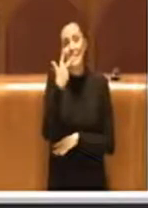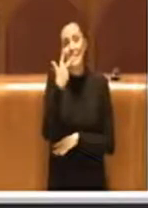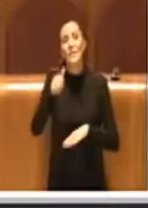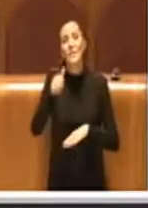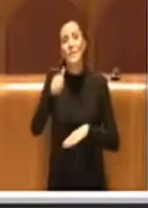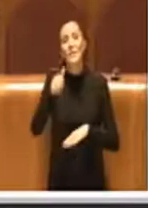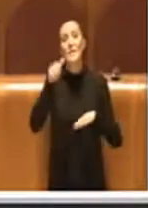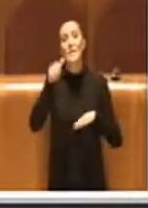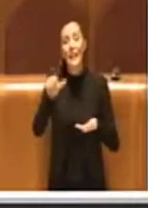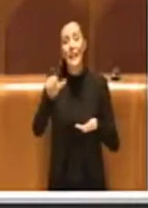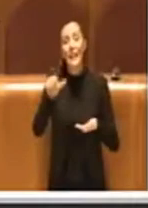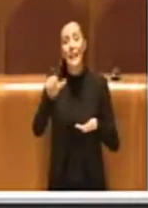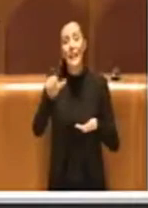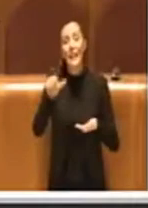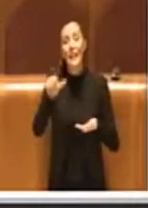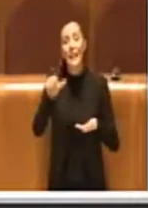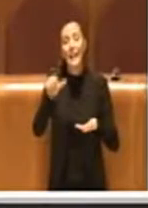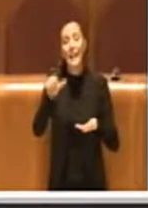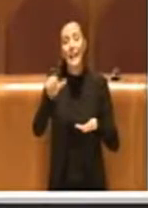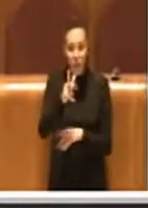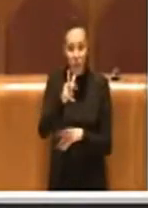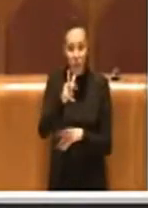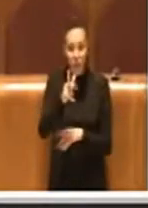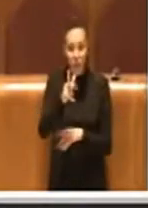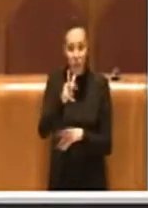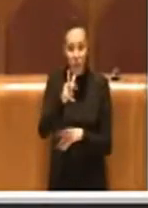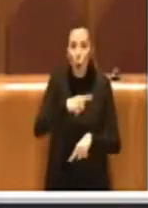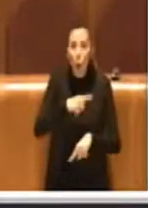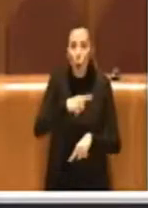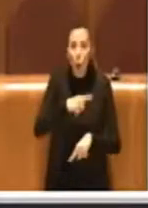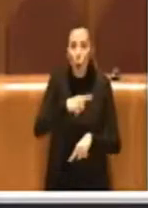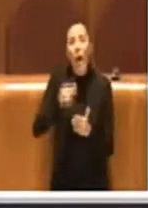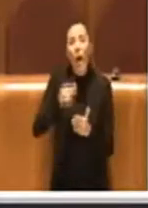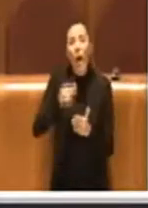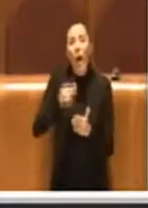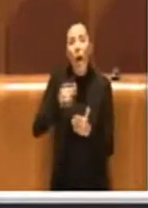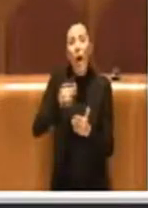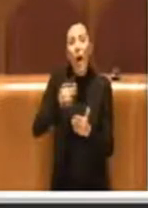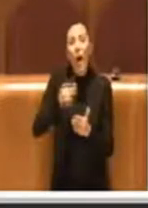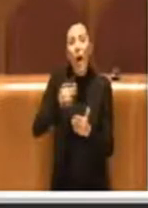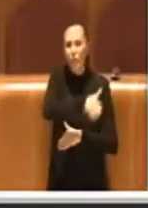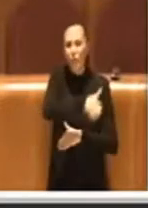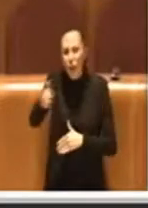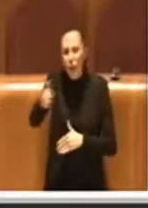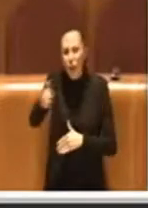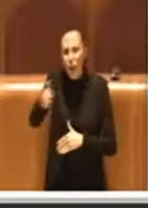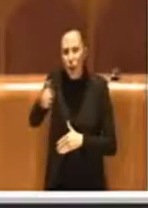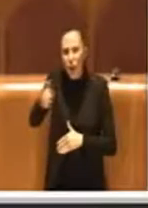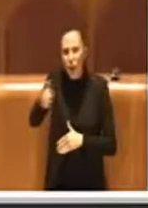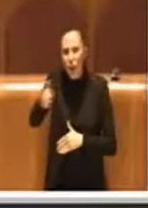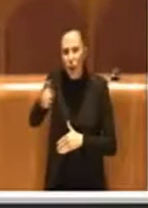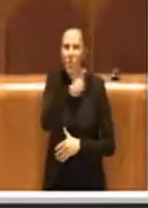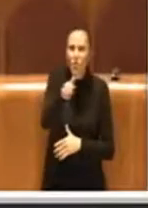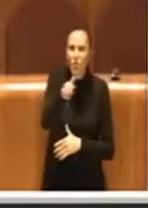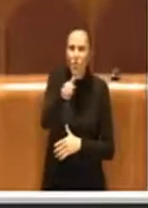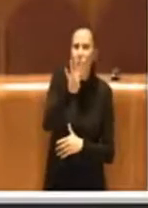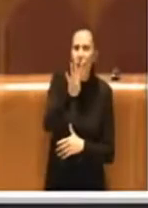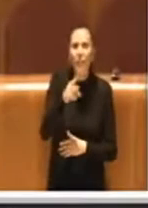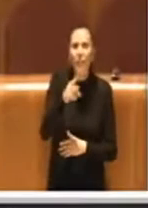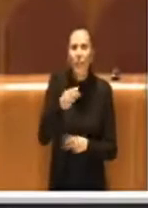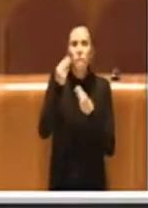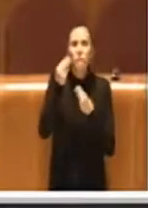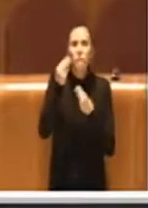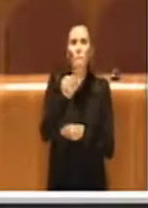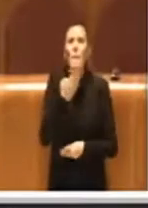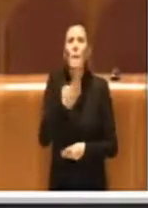e sette nel 2013. Ecco, noi ne abbiamo approvati più di cento, 130-140, a beneficio di tutti quelli